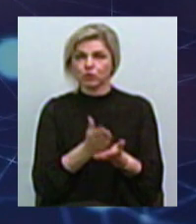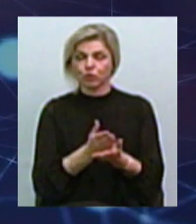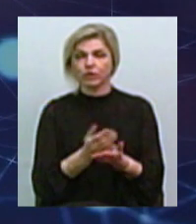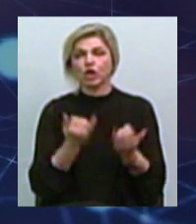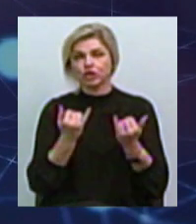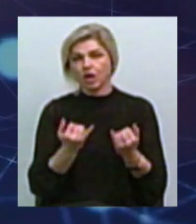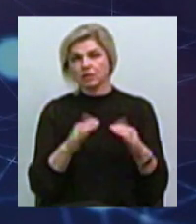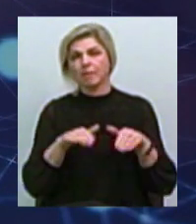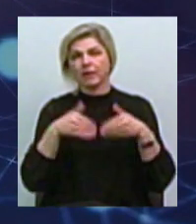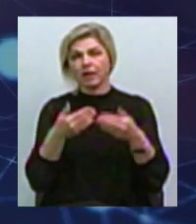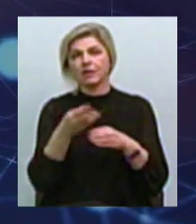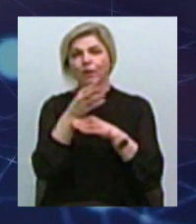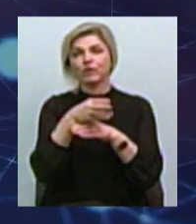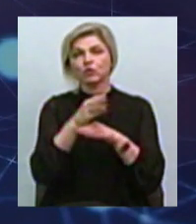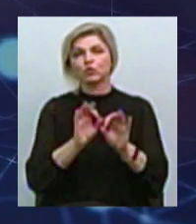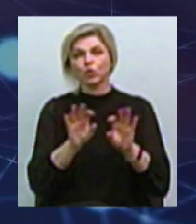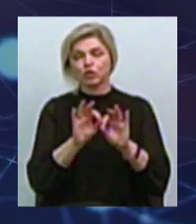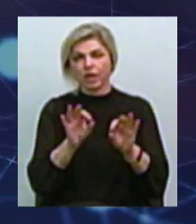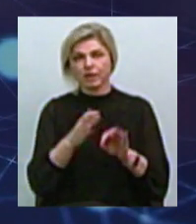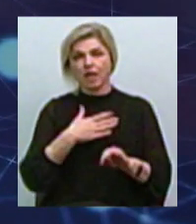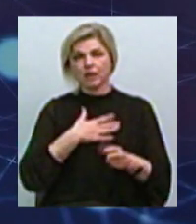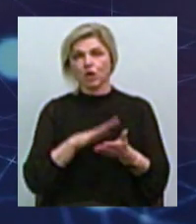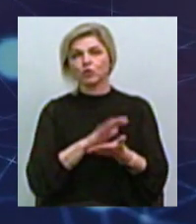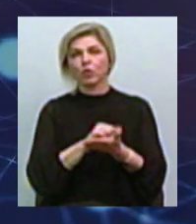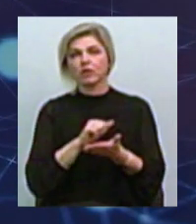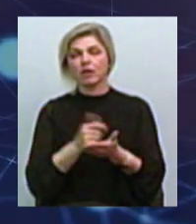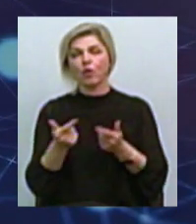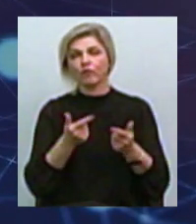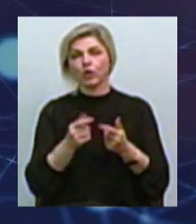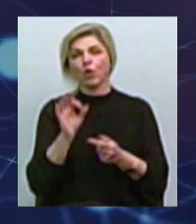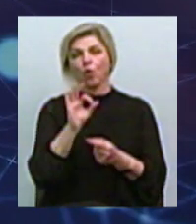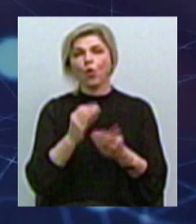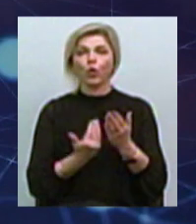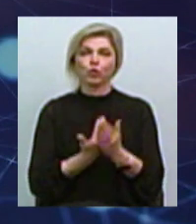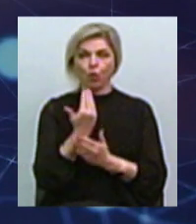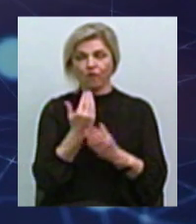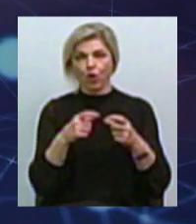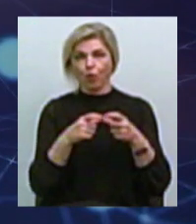відеосюжет, наші колеги з ЮАПершої підготували сюжет про введення в обіг нової купюри